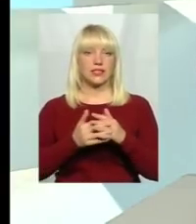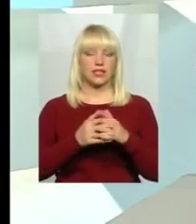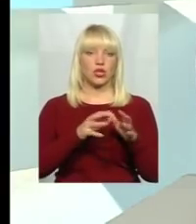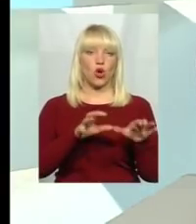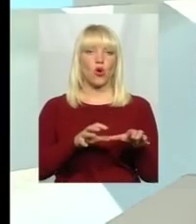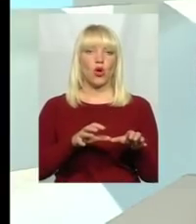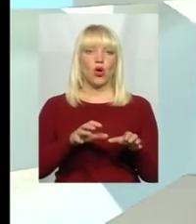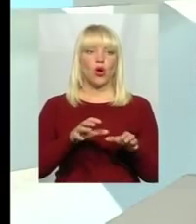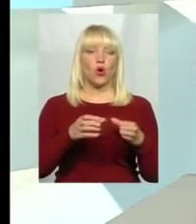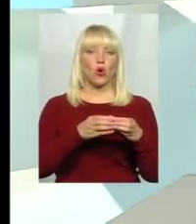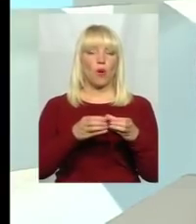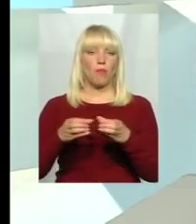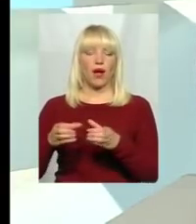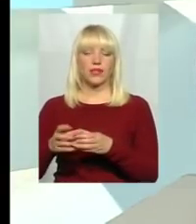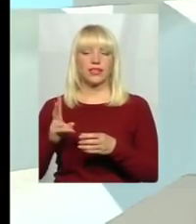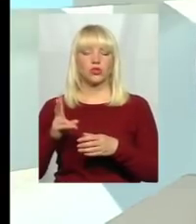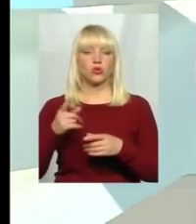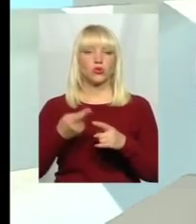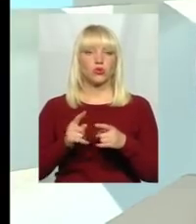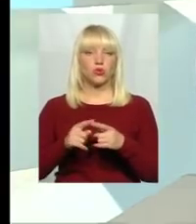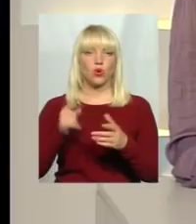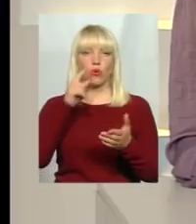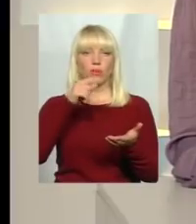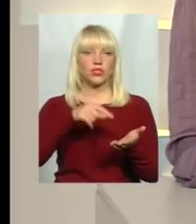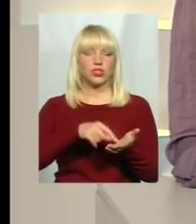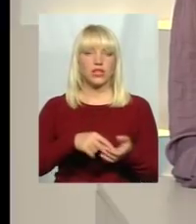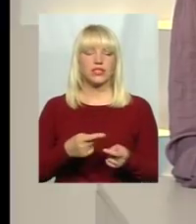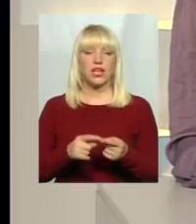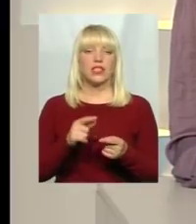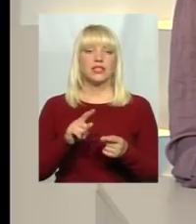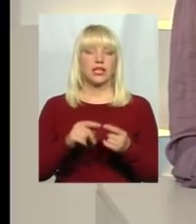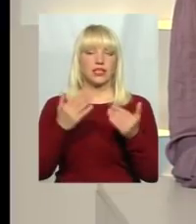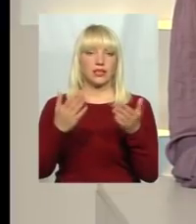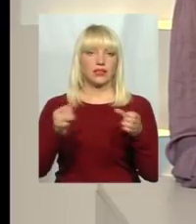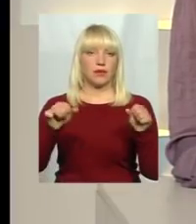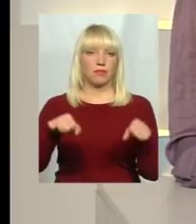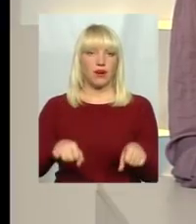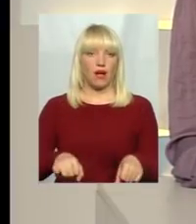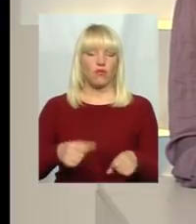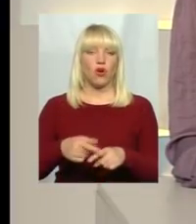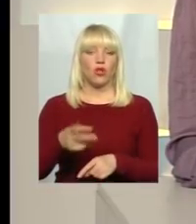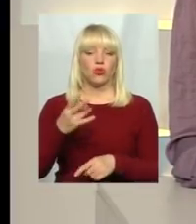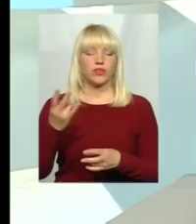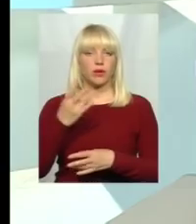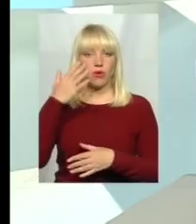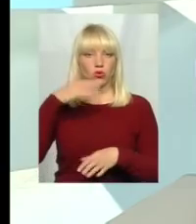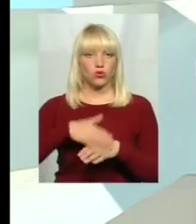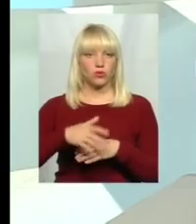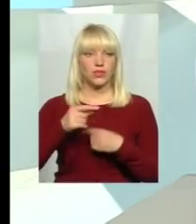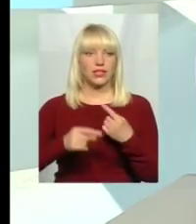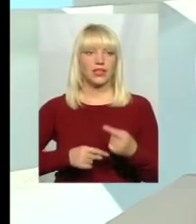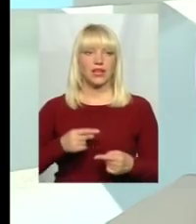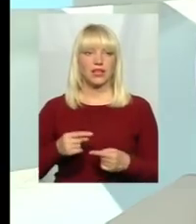і всіх, хто до цього причасний, це їхнє право, хай пробують, і це дуже добре. Просто треба розуміти наслідки, треба розуміти, а чи вони